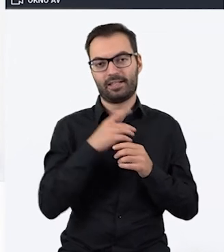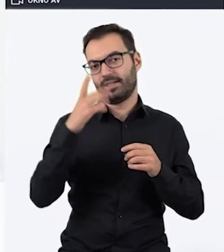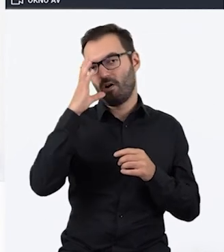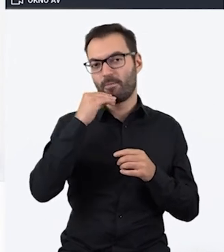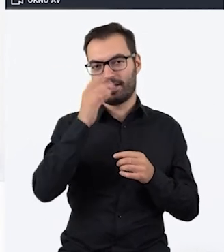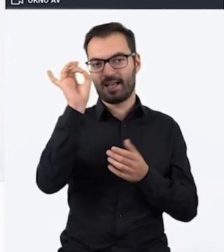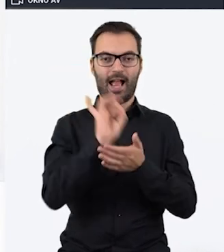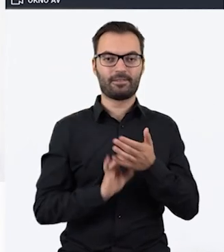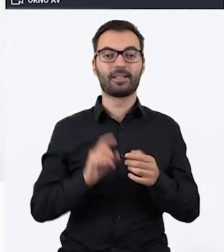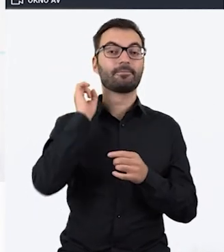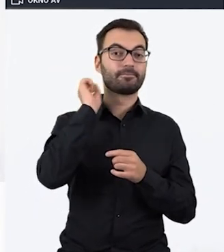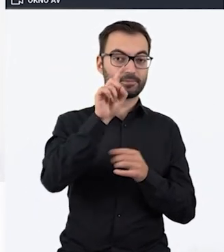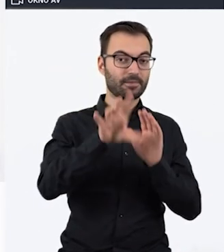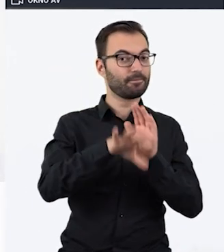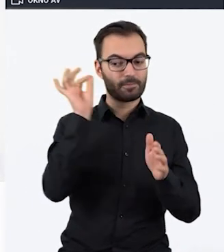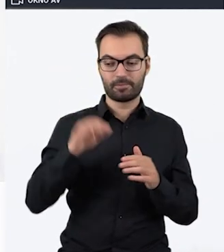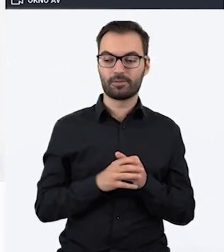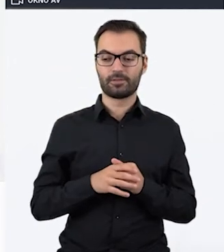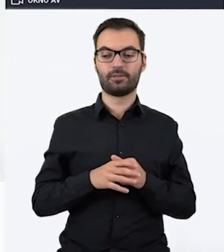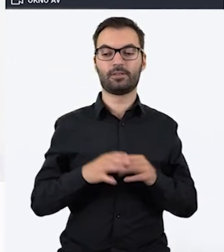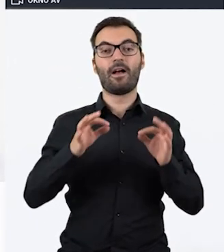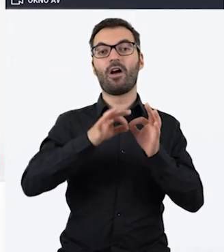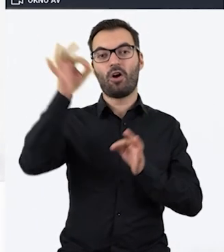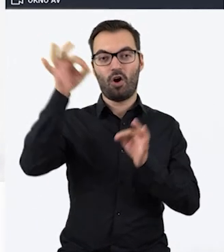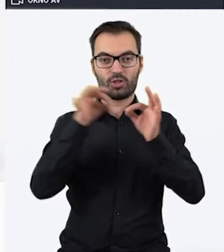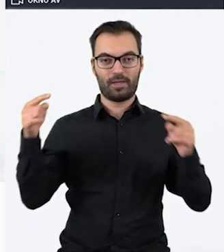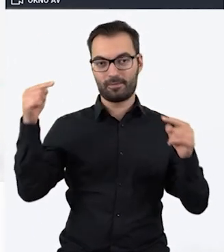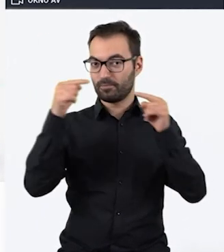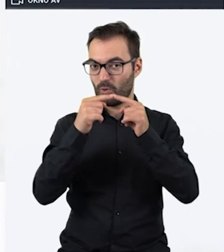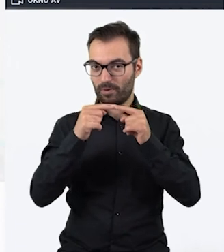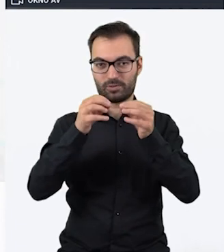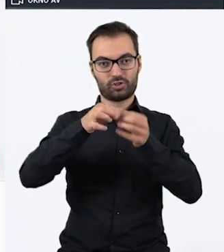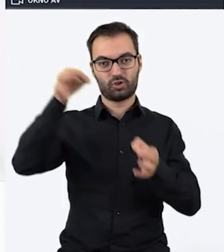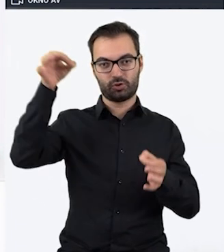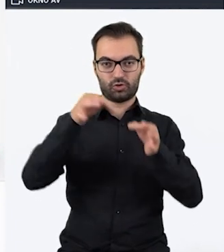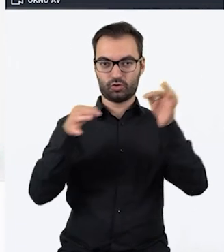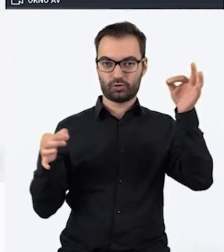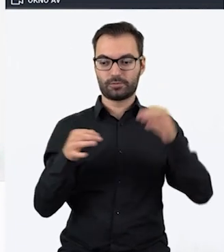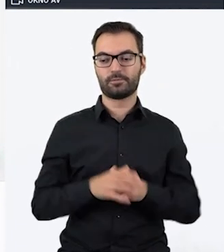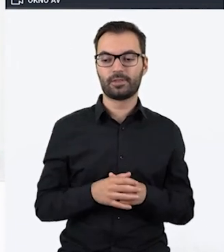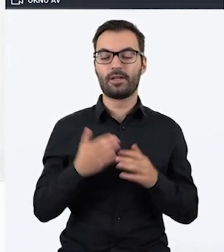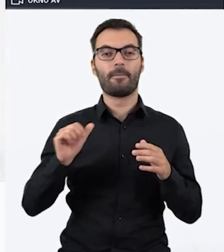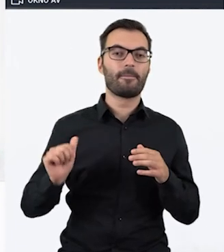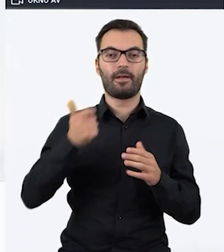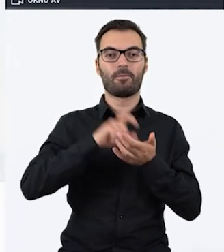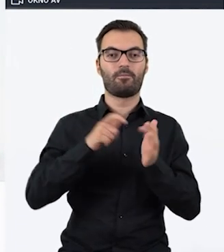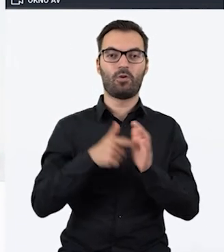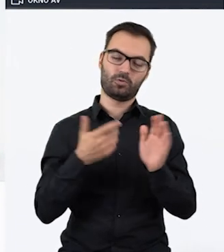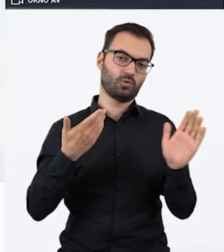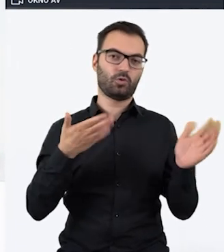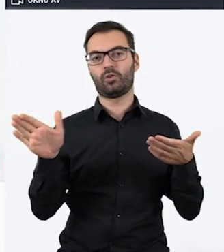zdjęcie, dostosowujemy jego wielkość i w ten sposób nasze pierwsze pomieszczenie w zasadzie jest gotowe.